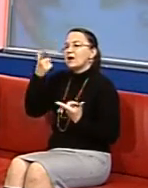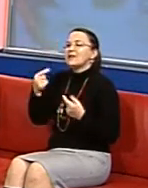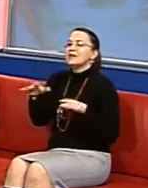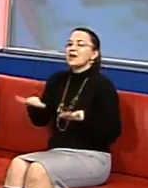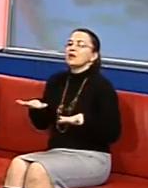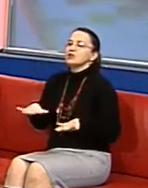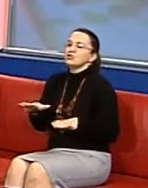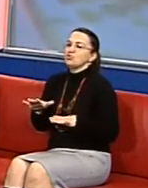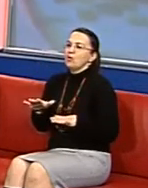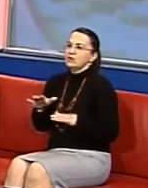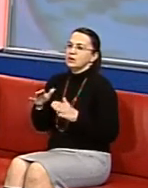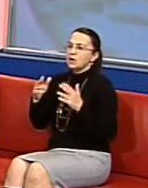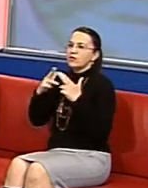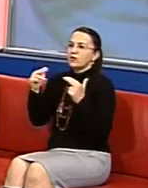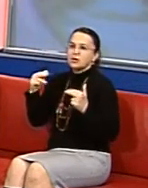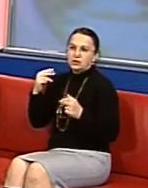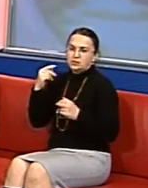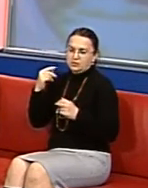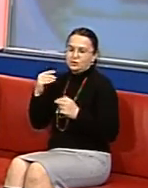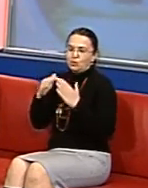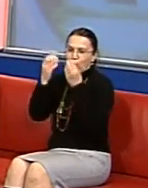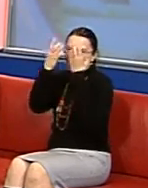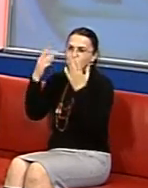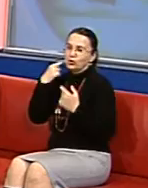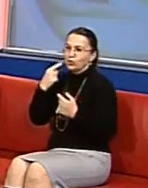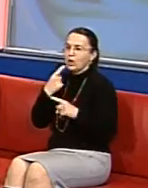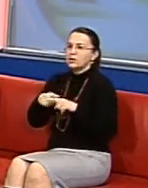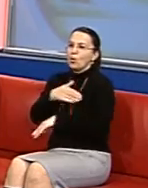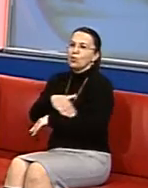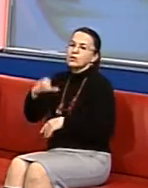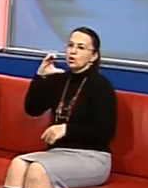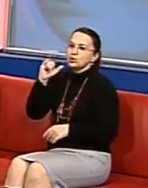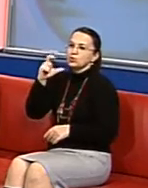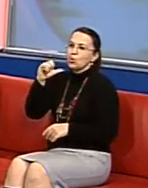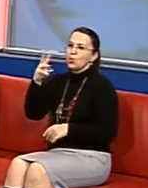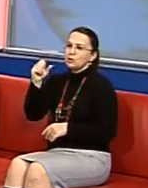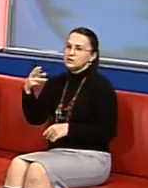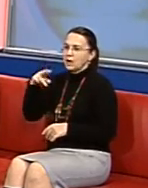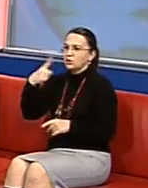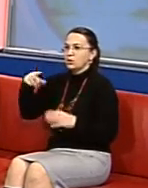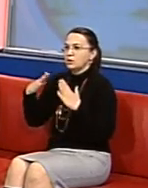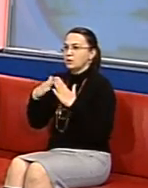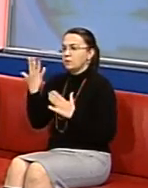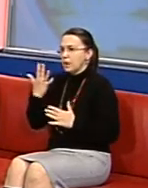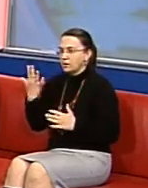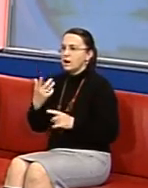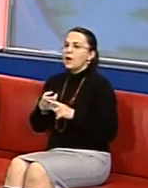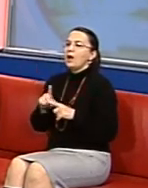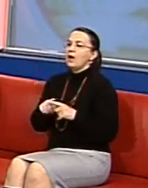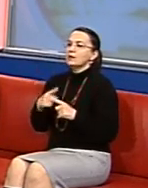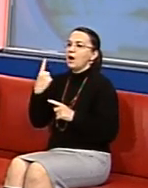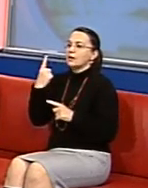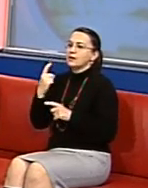розташований палац культури нечуючих, це вулиця Сухумська-5 Сухумська-5, шановні друзі, це одна